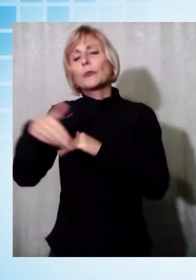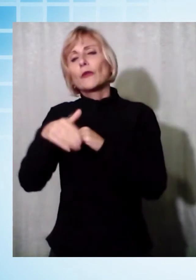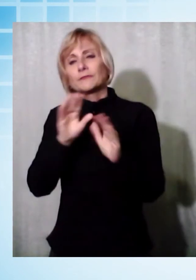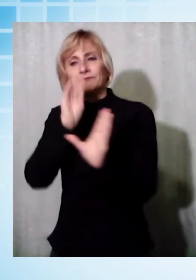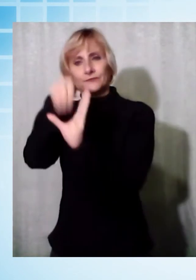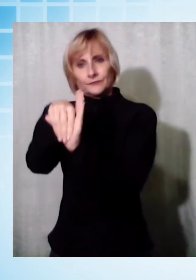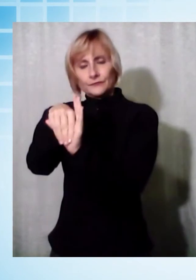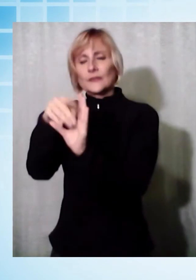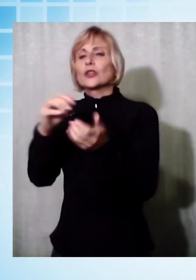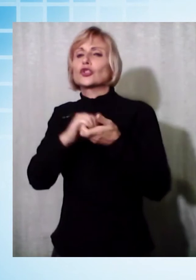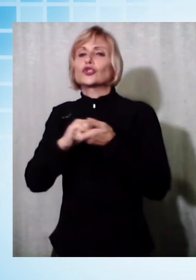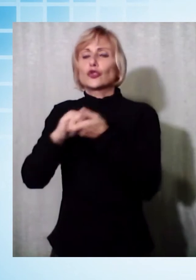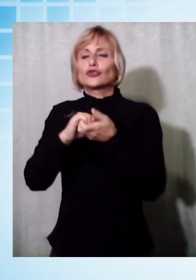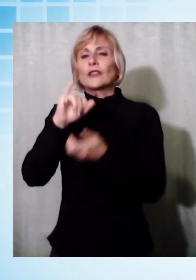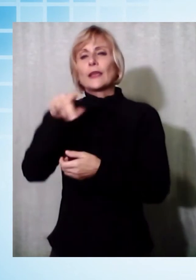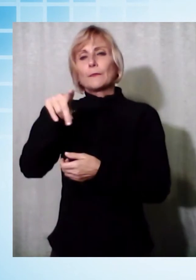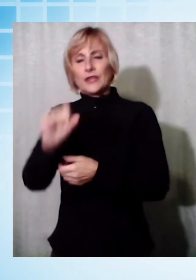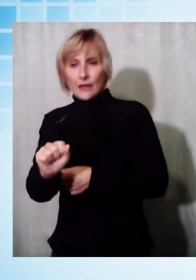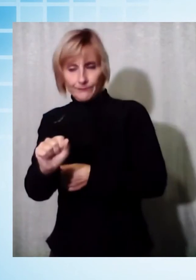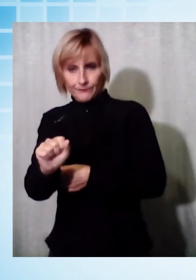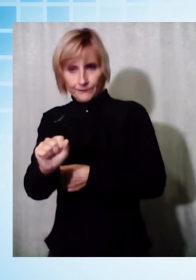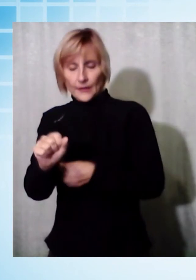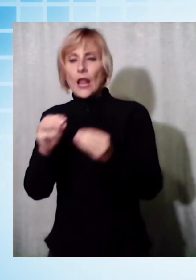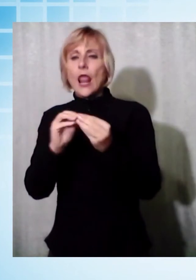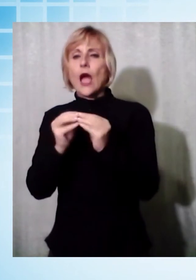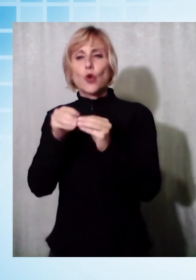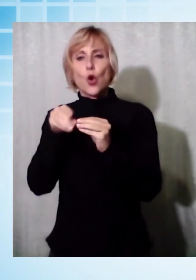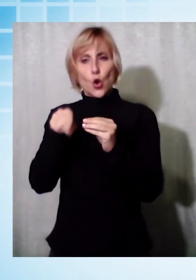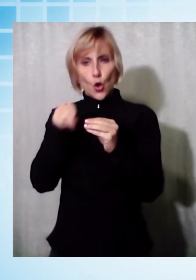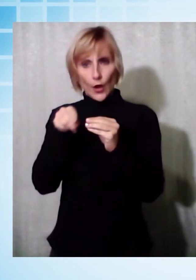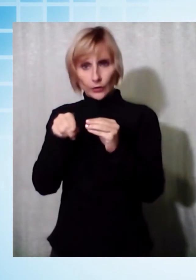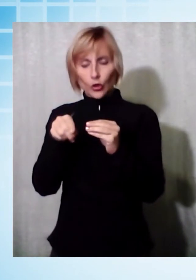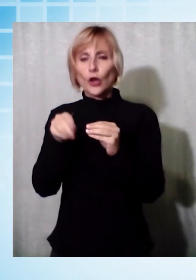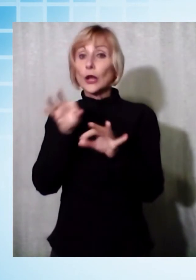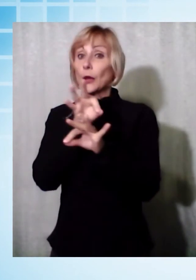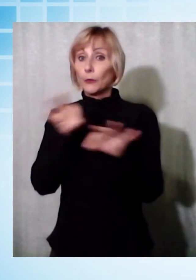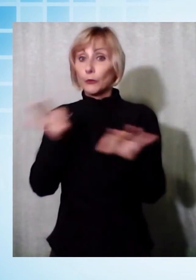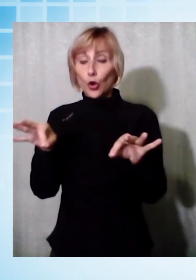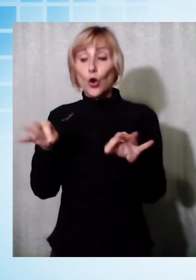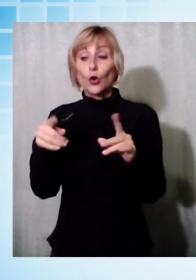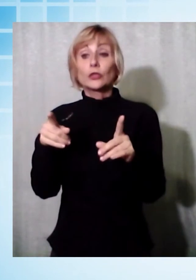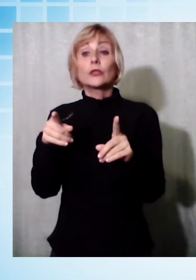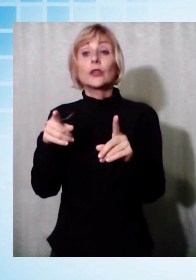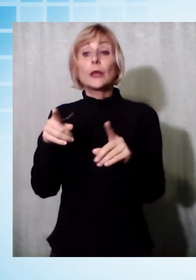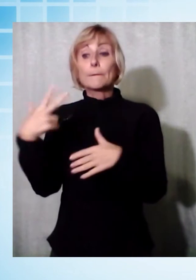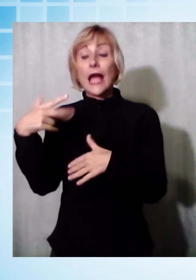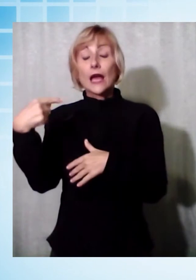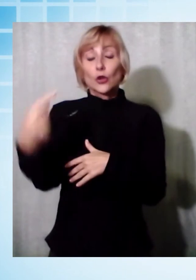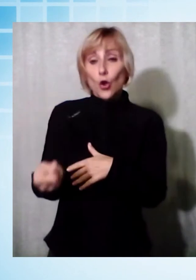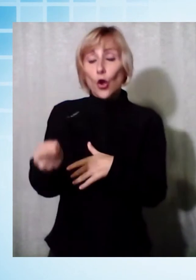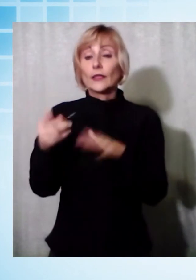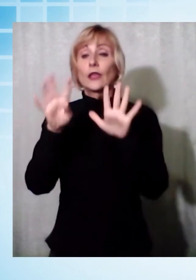società BPA. I laboratori saranno resi disponibili già a partire da mercoledì 9